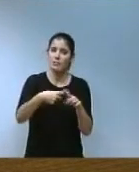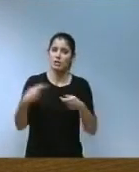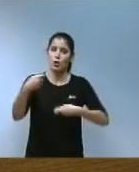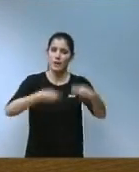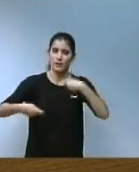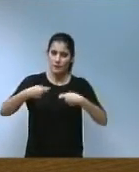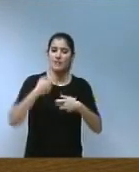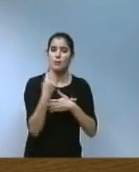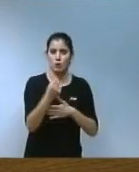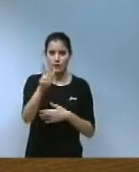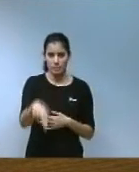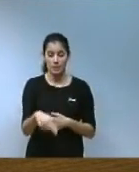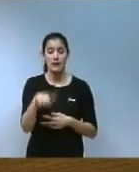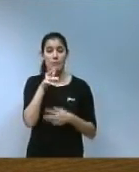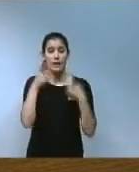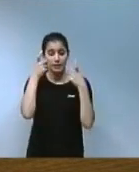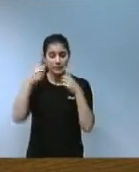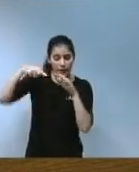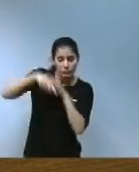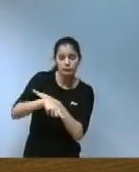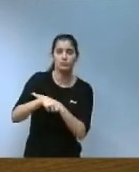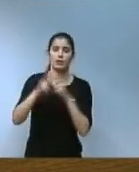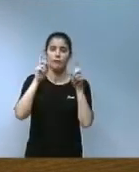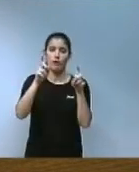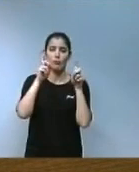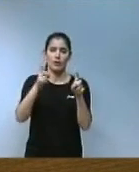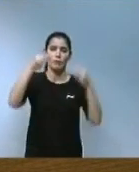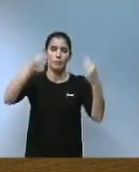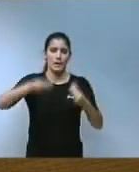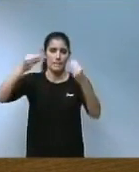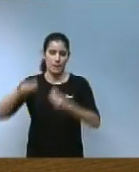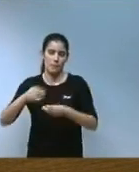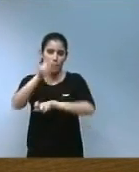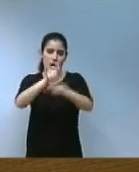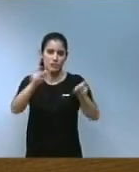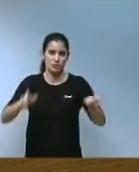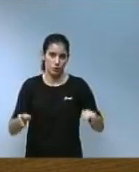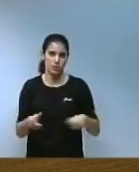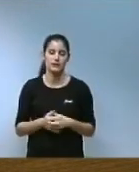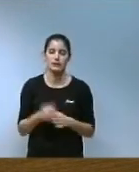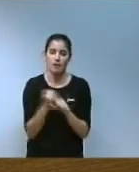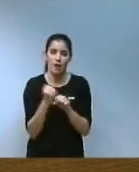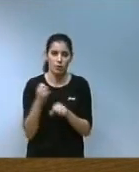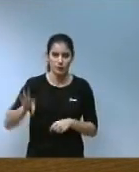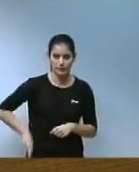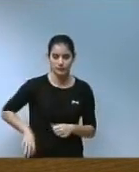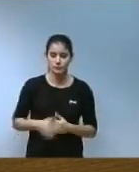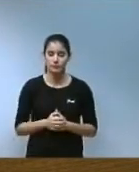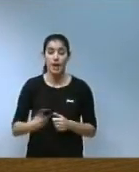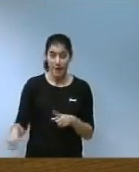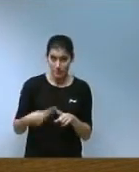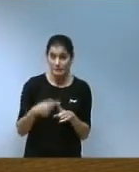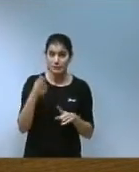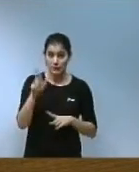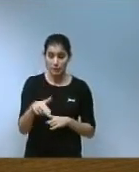aprofundint en una formació adient a les necessitats del teixit productiu i de les persones treballadores. A més,